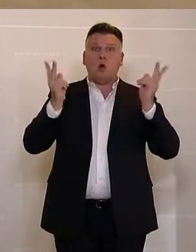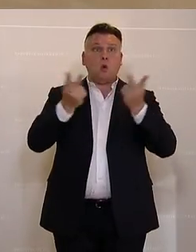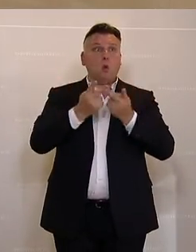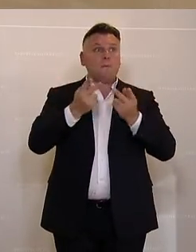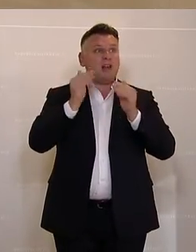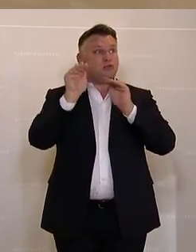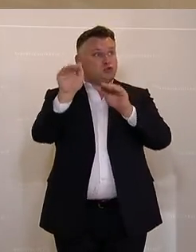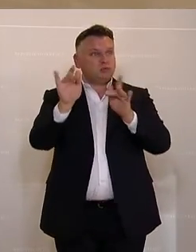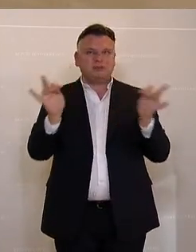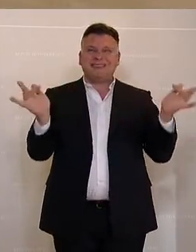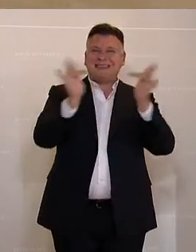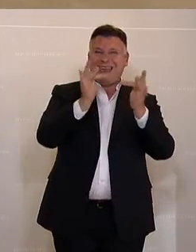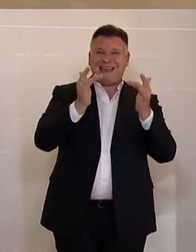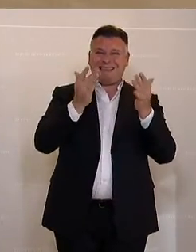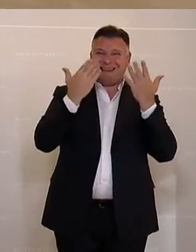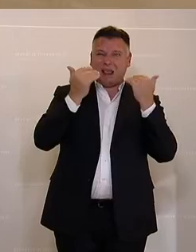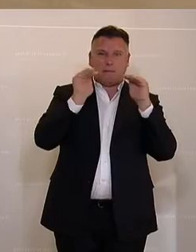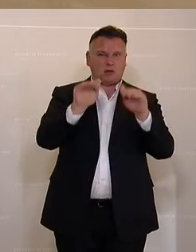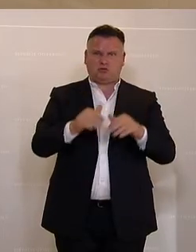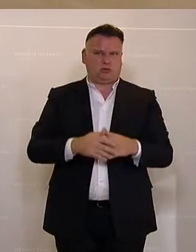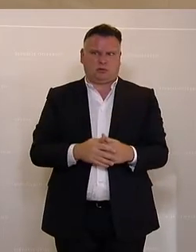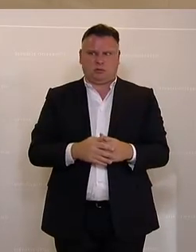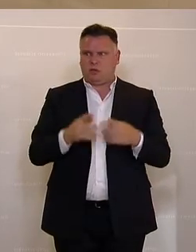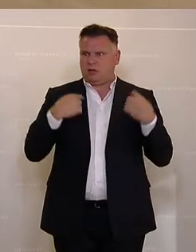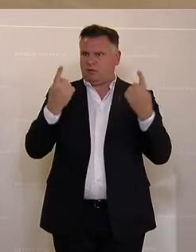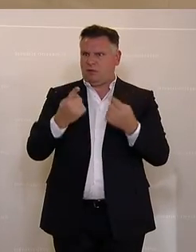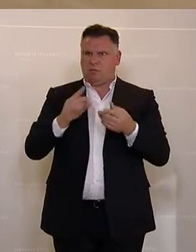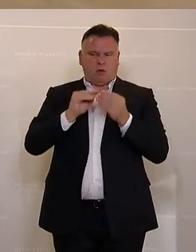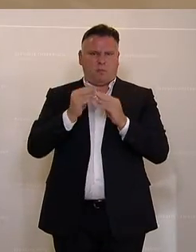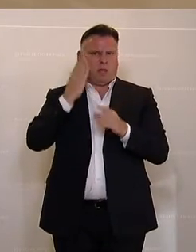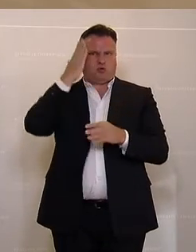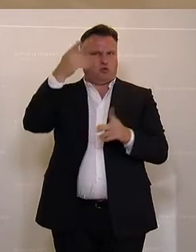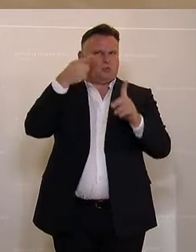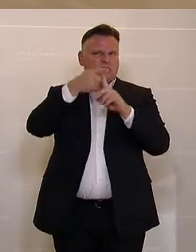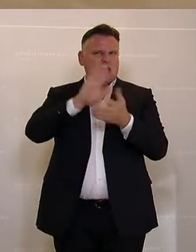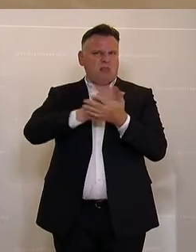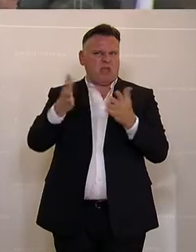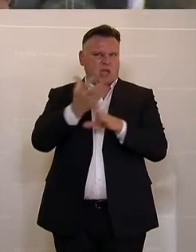blockiert. So funktioniert das nicht. Wir werden sonst ein Problem mit unserem Ziel bekommen. Vielen Dank.